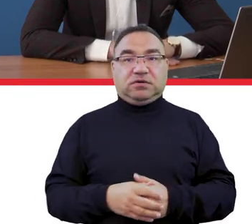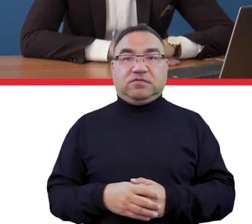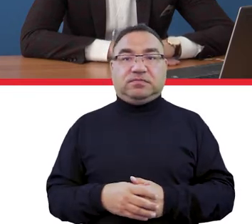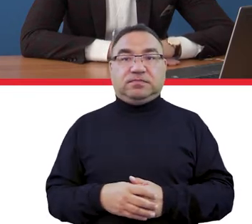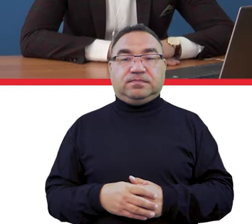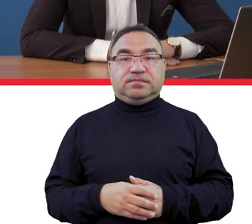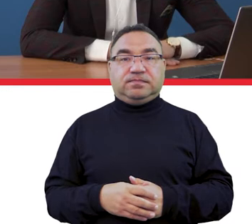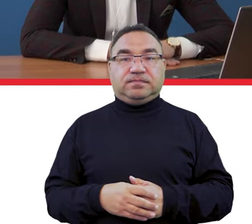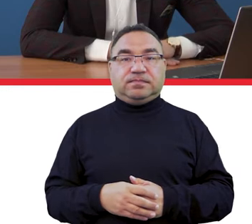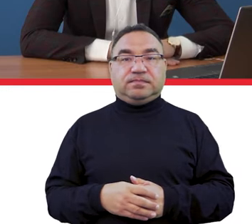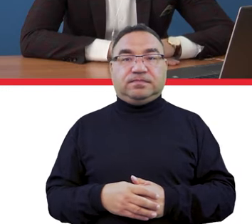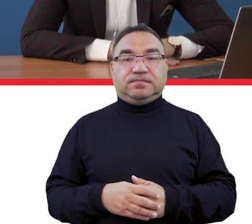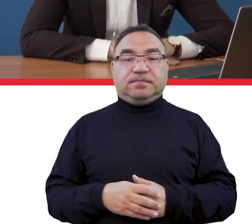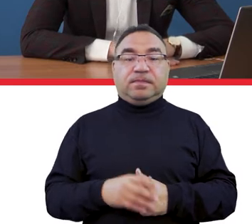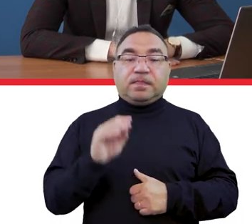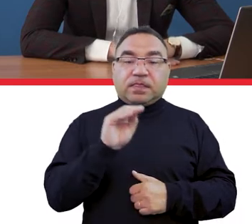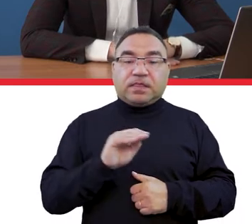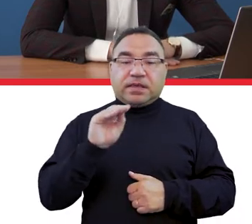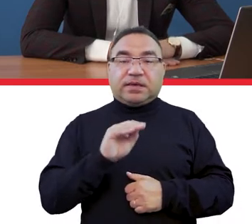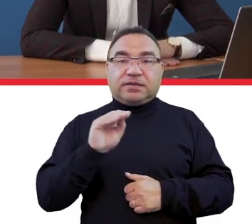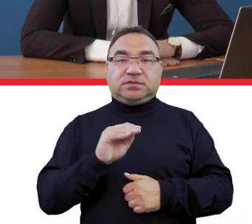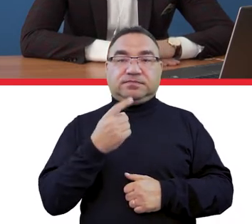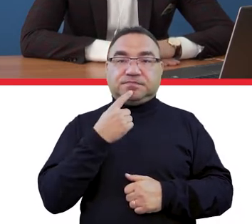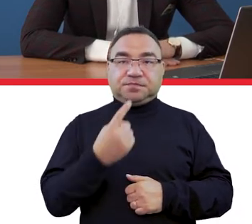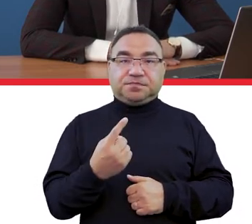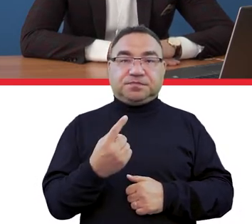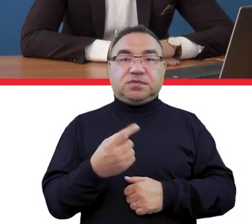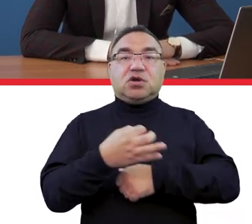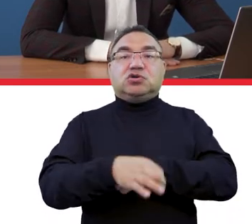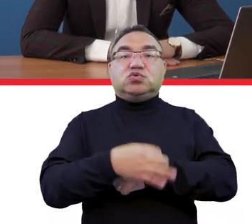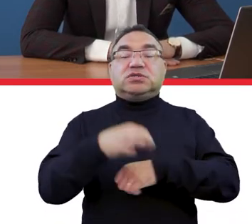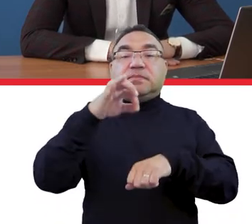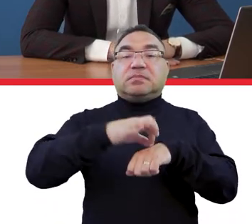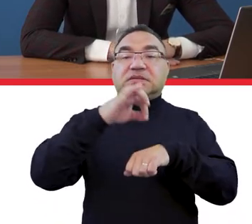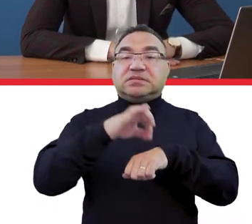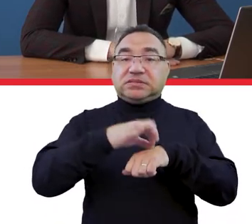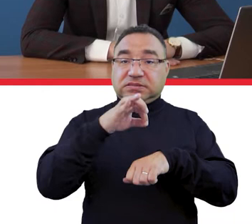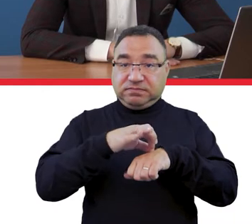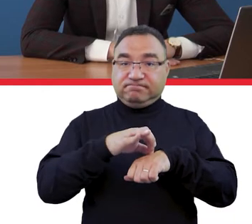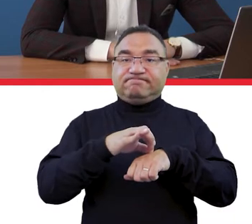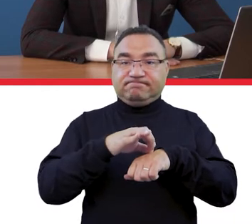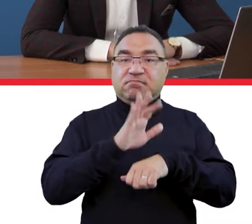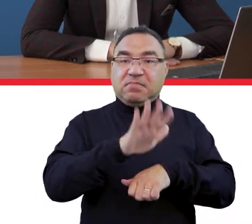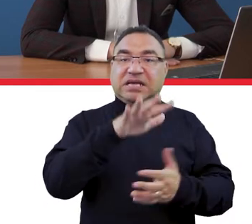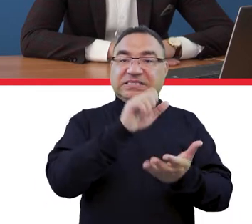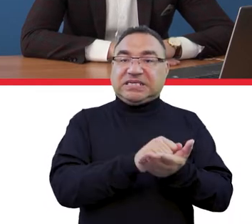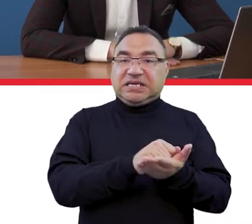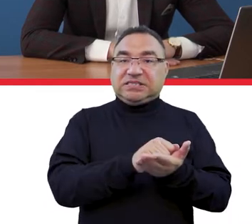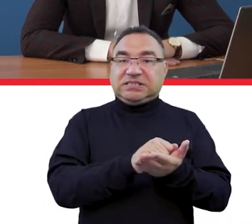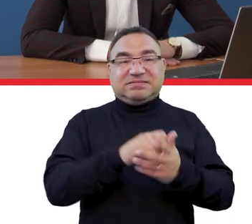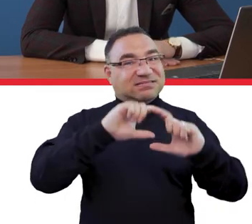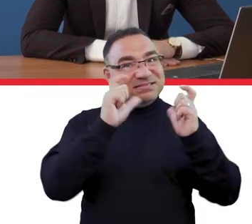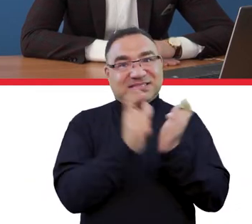Natomiast jeszcze może taki akcencik, że studenci medycyny, którzy realizują